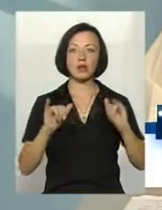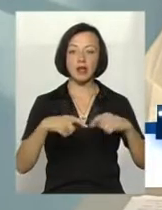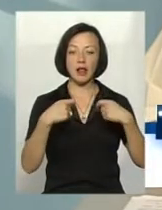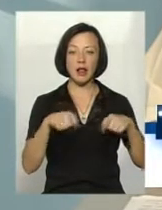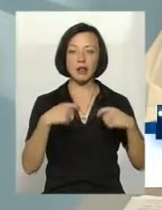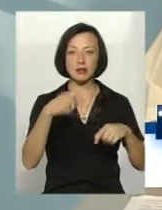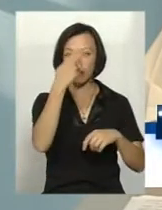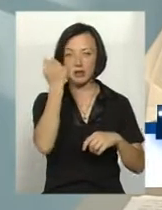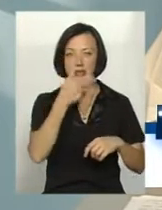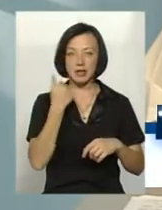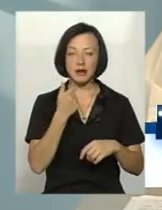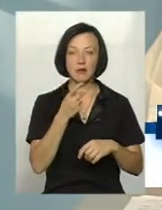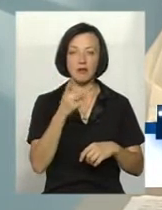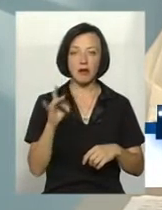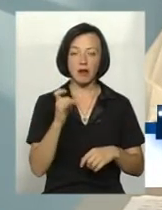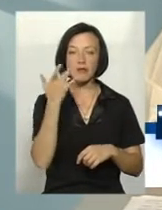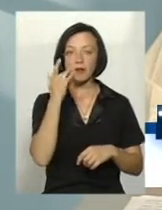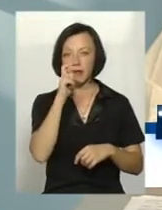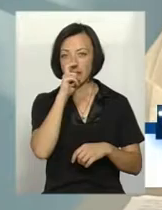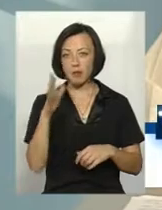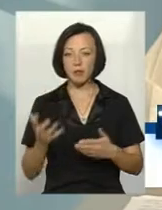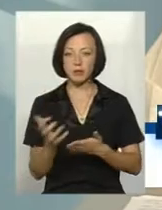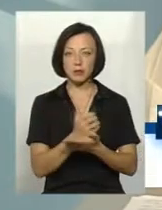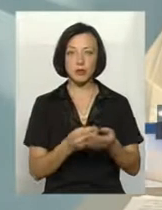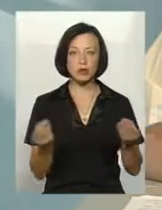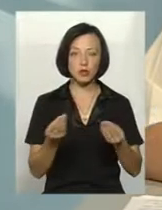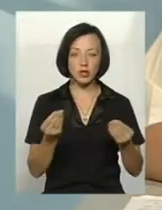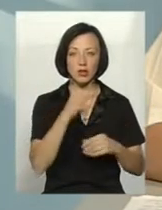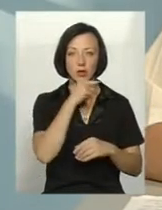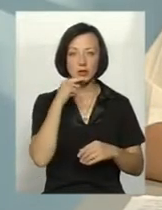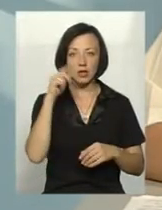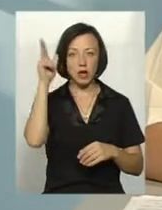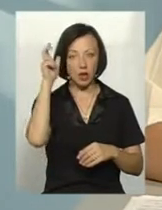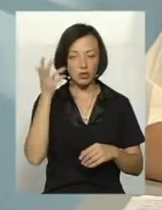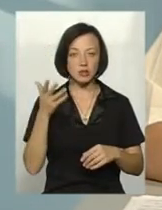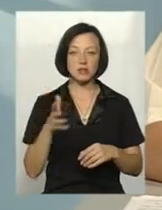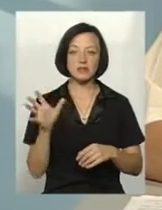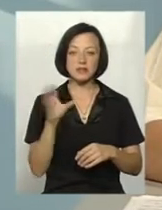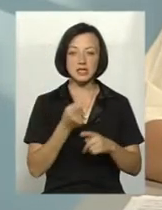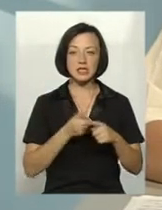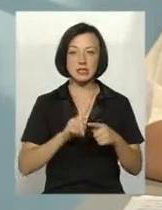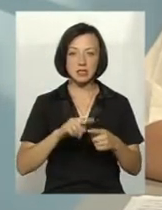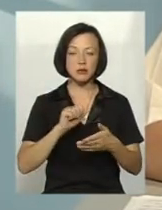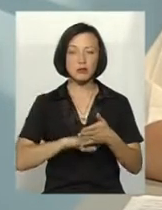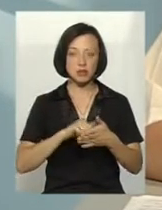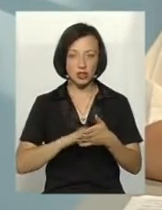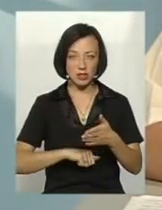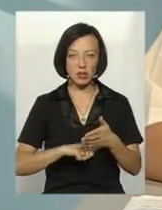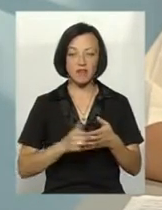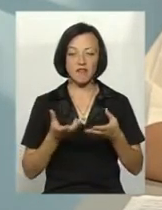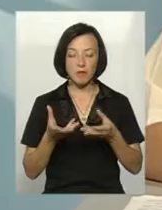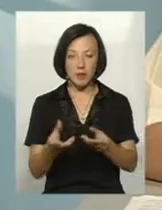в Америці, там непогані збіри пшениці, в Росії грешки, всі ці чинники якимось чином і